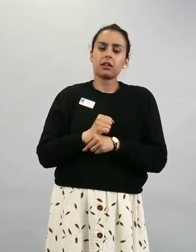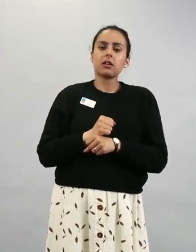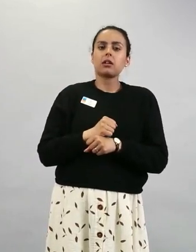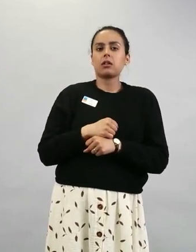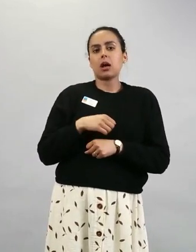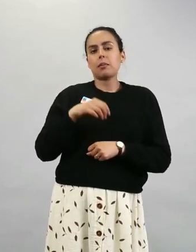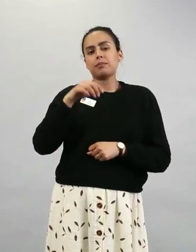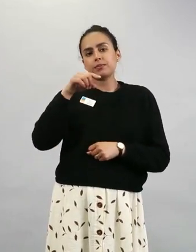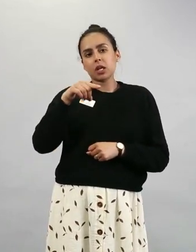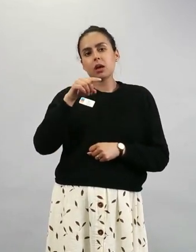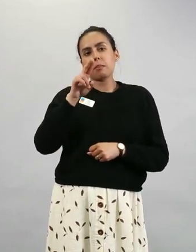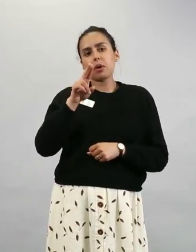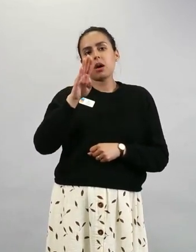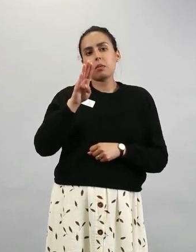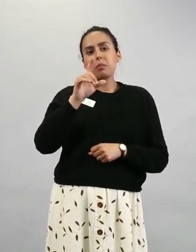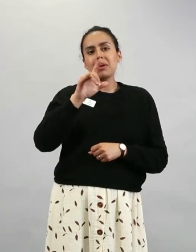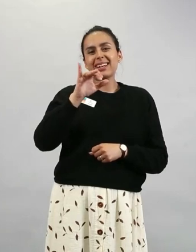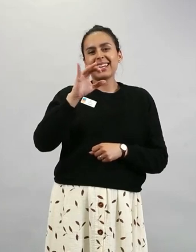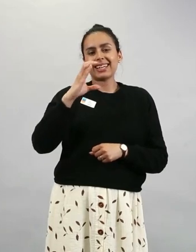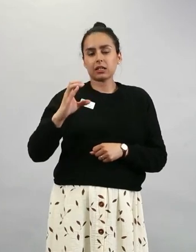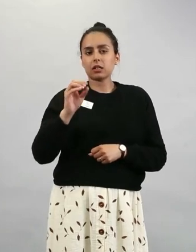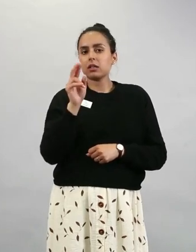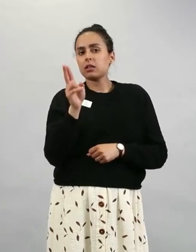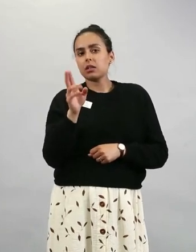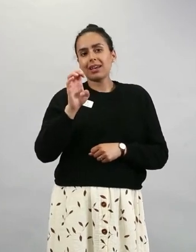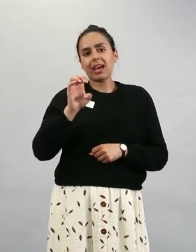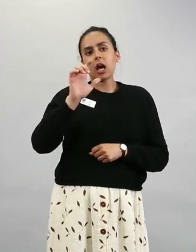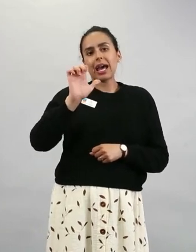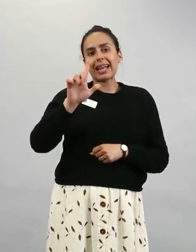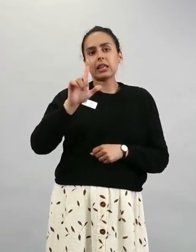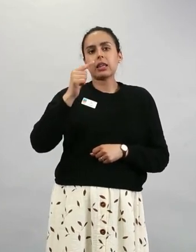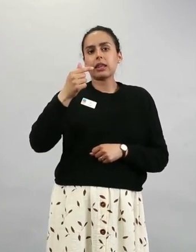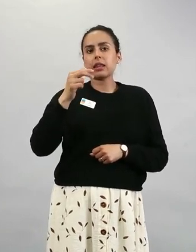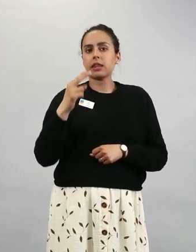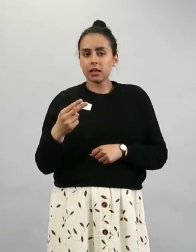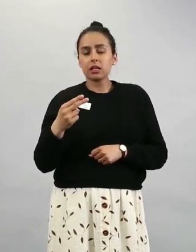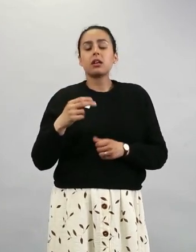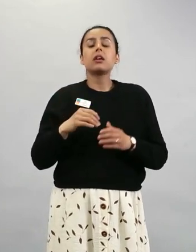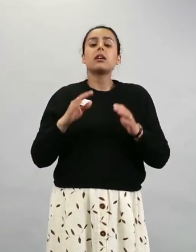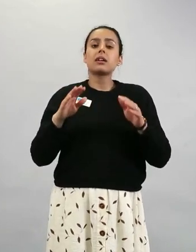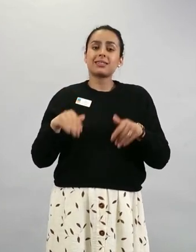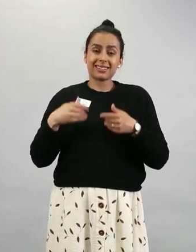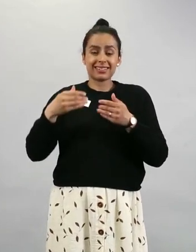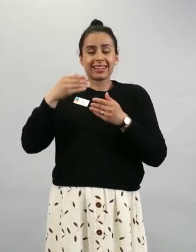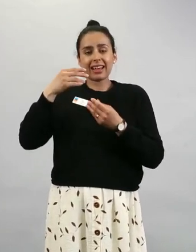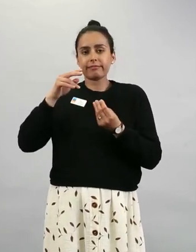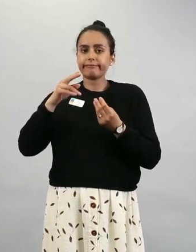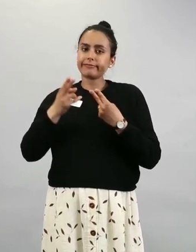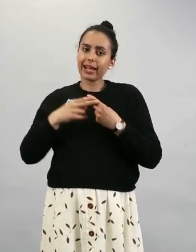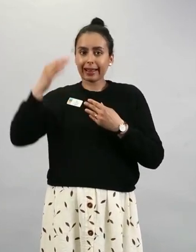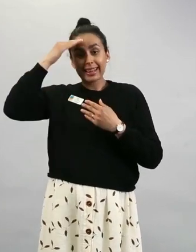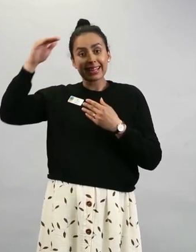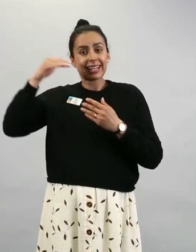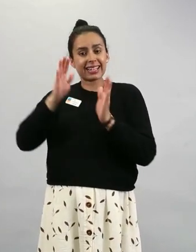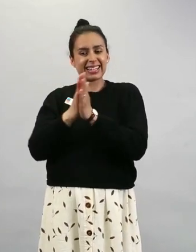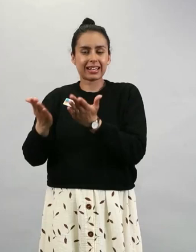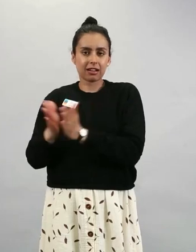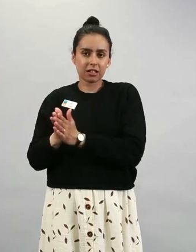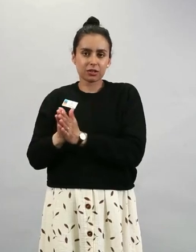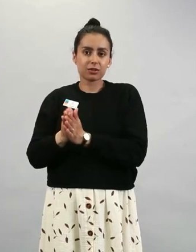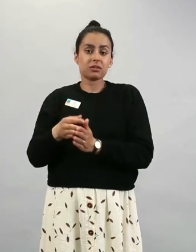Englandin sivulla paljon hyviä tietoja. Sitten tietysti lääketieteellinen kirjallisuus. Just runsas viikko sitten tuli